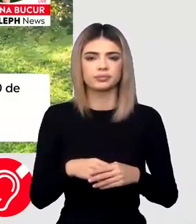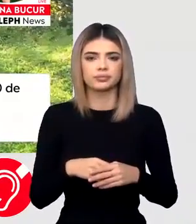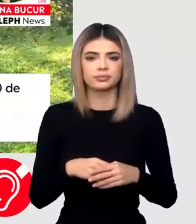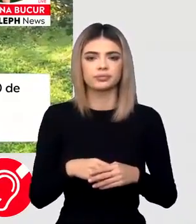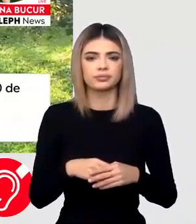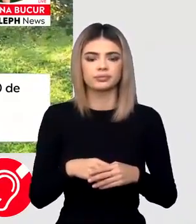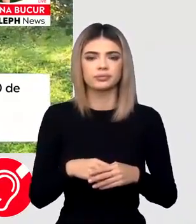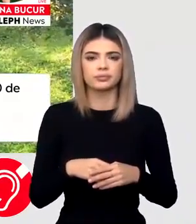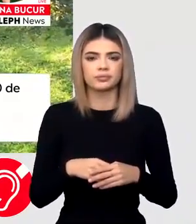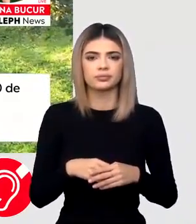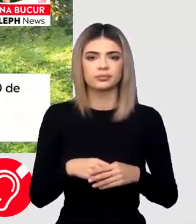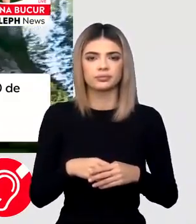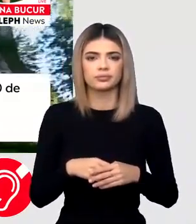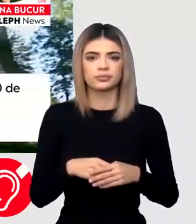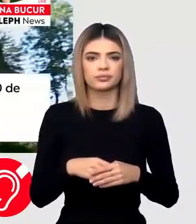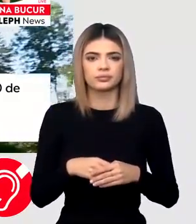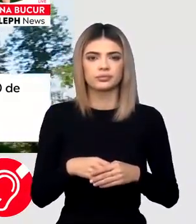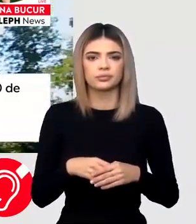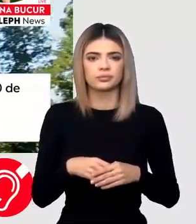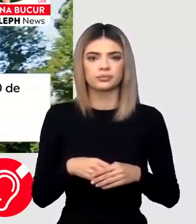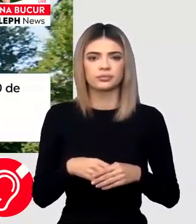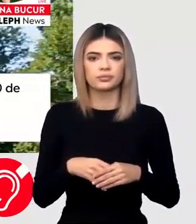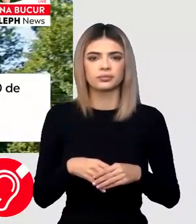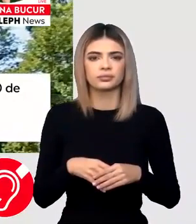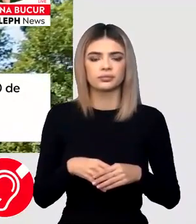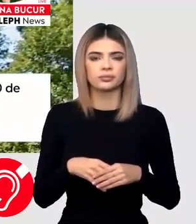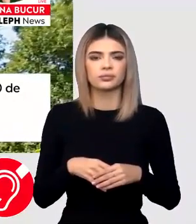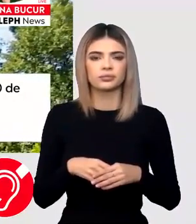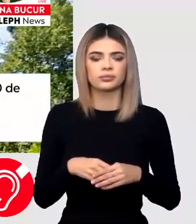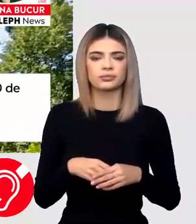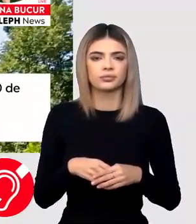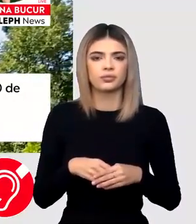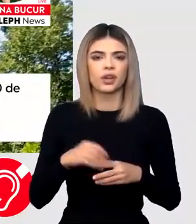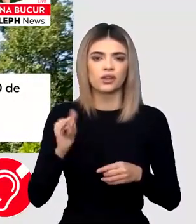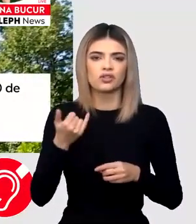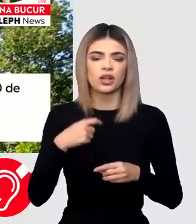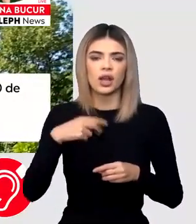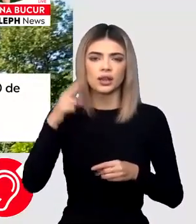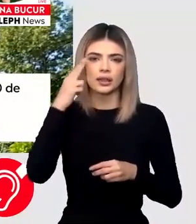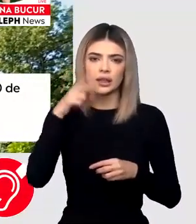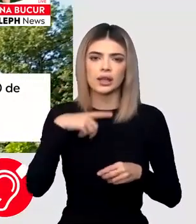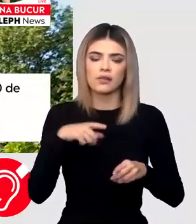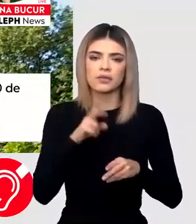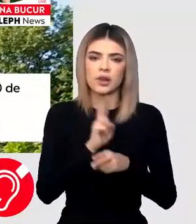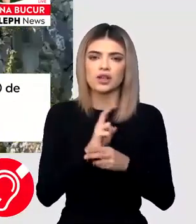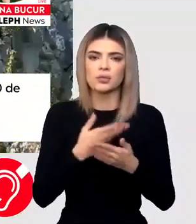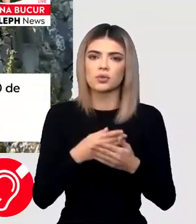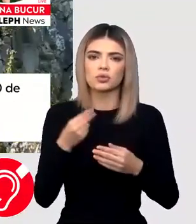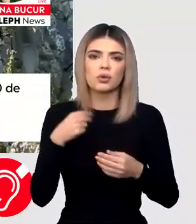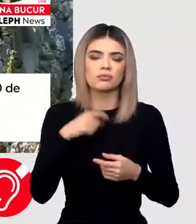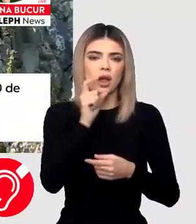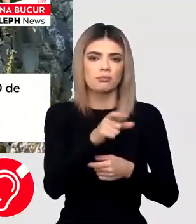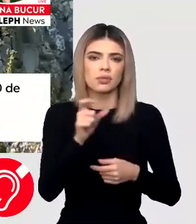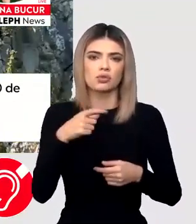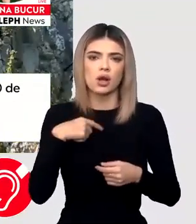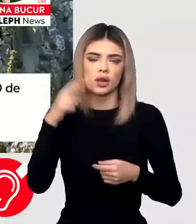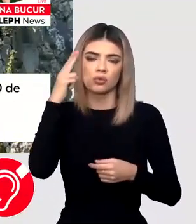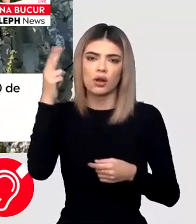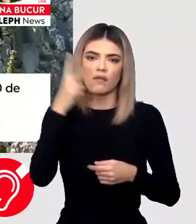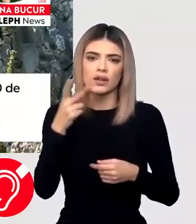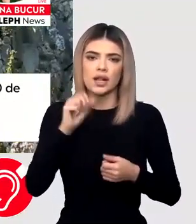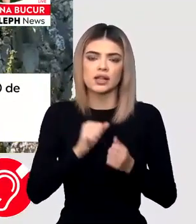înțeles să nu lase mână liberă în apropiere tuturor curioșilor și asta pentru a proteja miliazarii și vedetele internaționale.